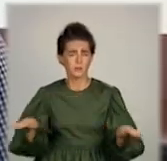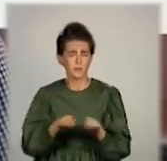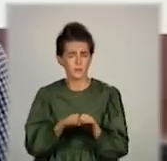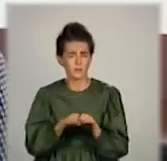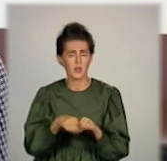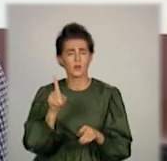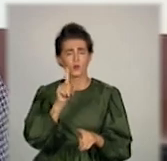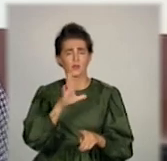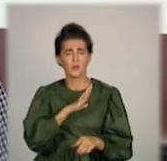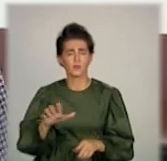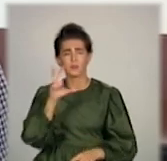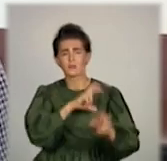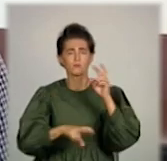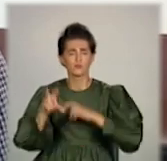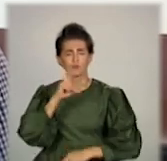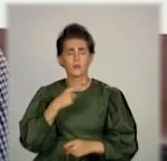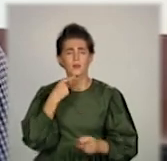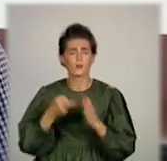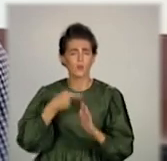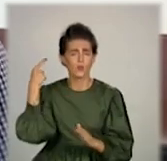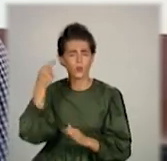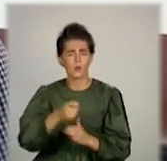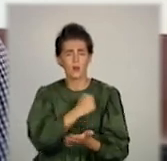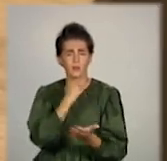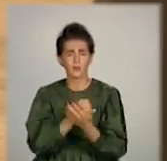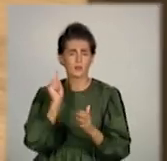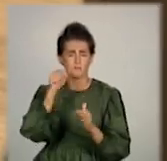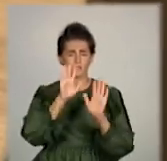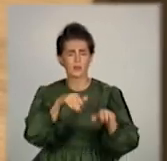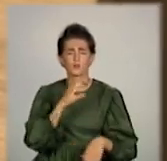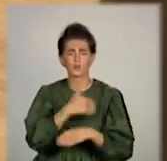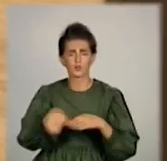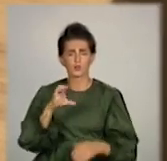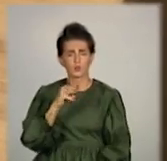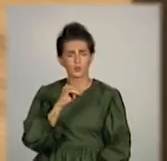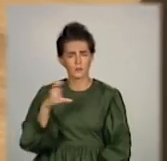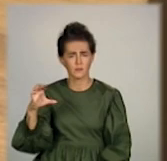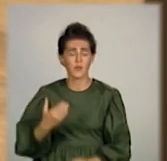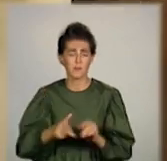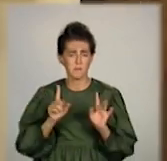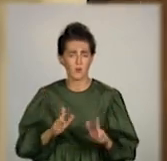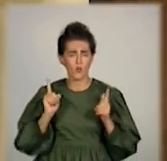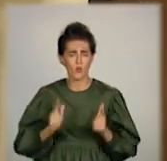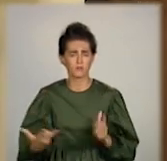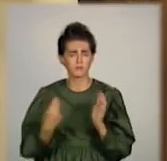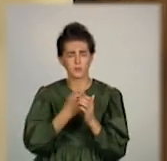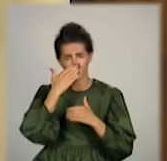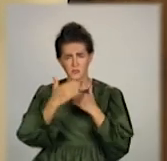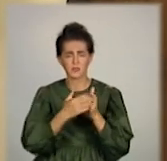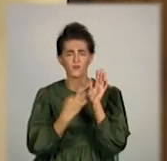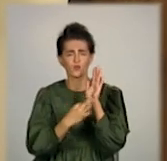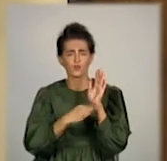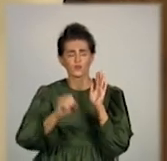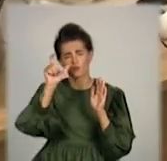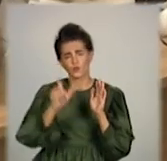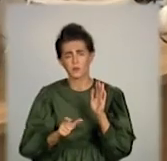а щоб не йти до амбулаторії на стуса. Тільки у перший день роботи тут імунізувалося 80 людей.